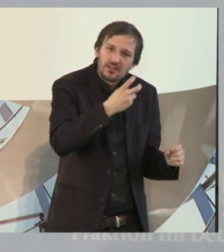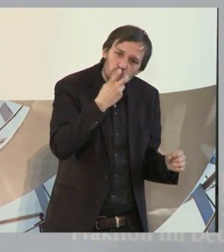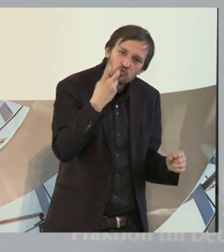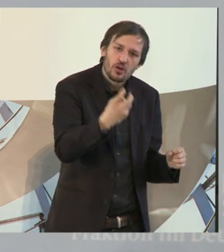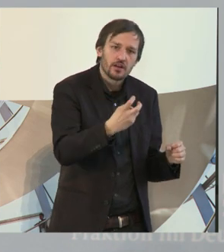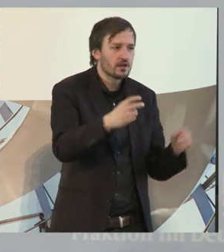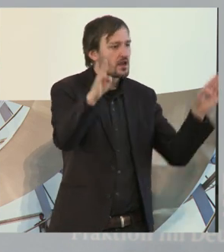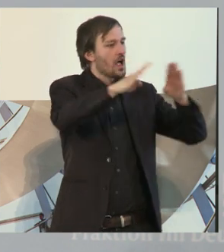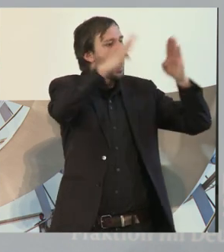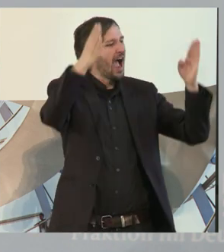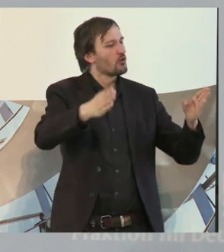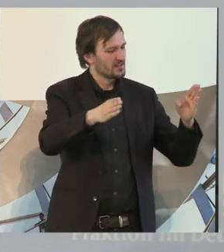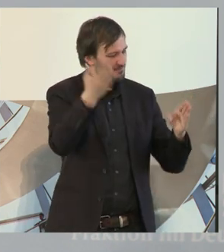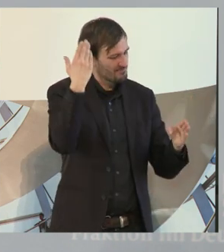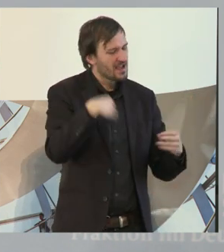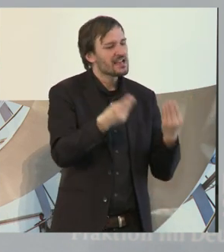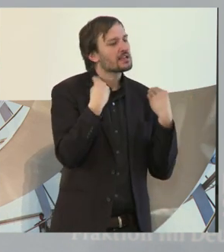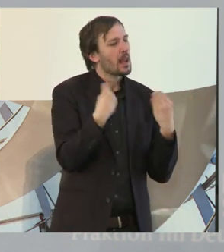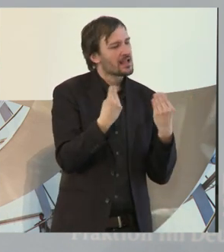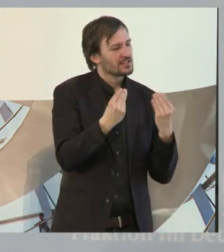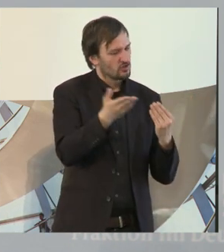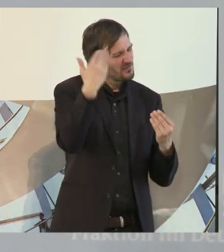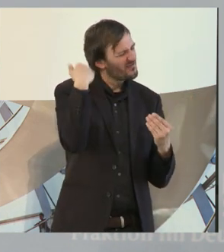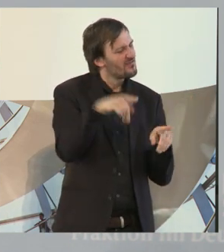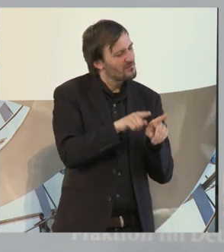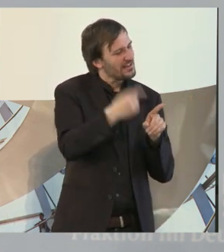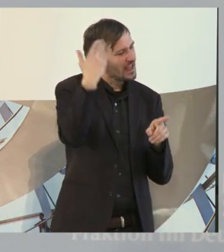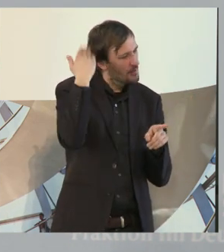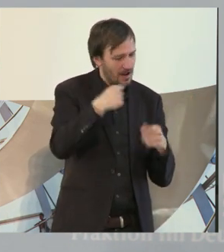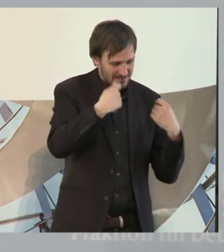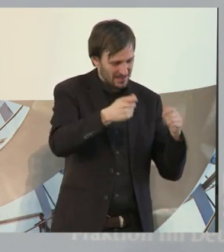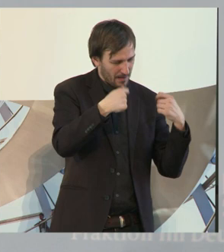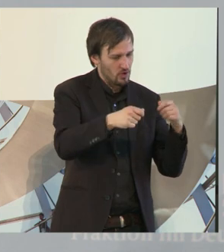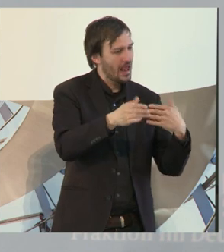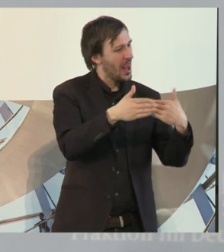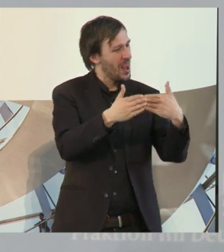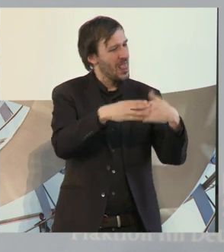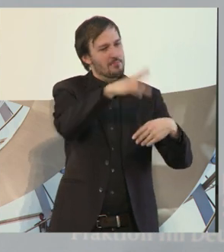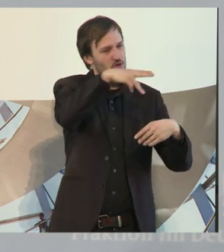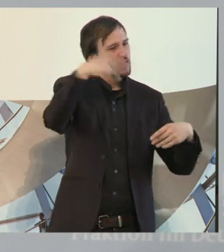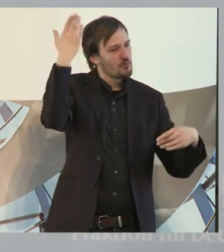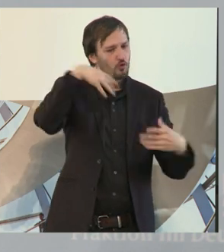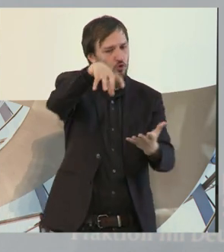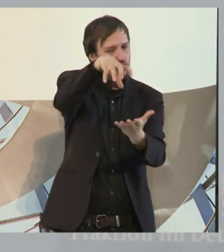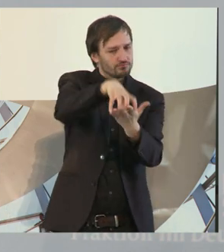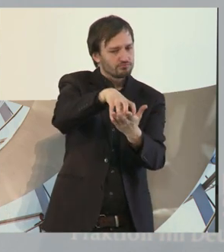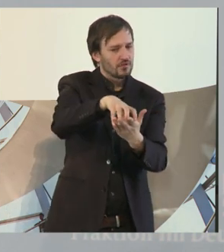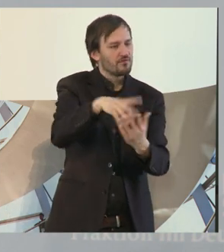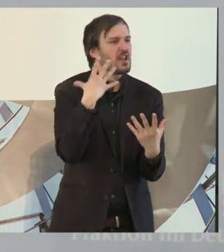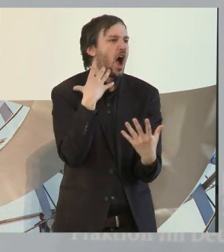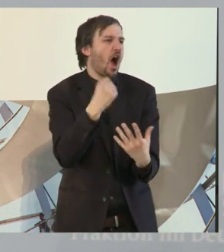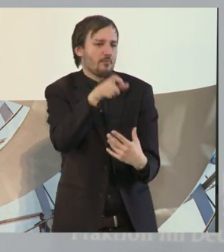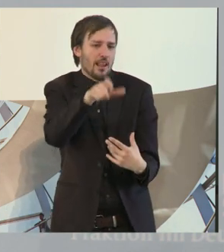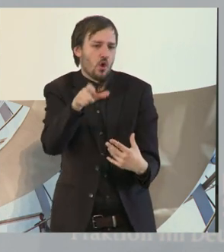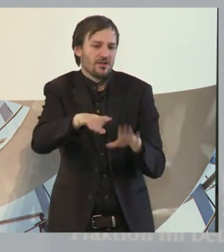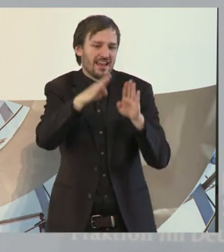ein Haus wieder errichten, was in der Umgebung des Museums gestanden hat, ein Arme-Leute-Haus aus